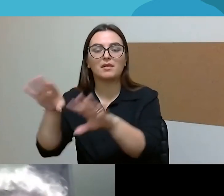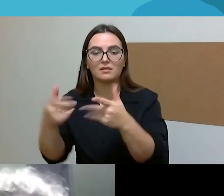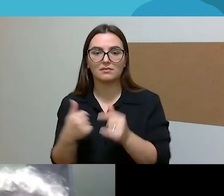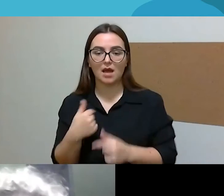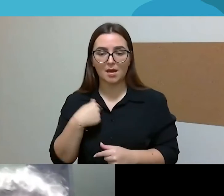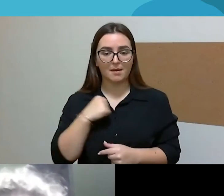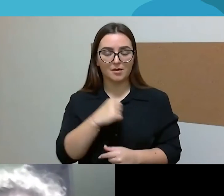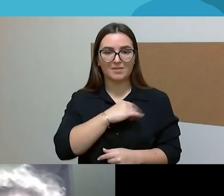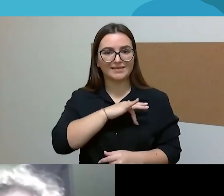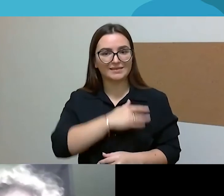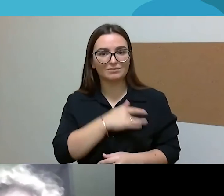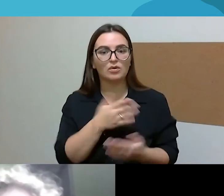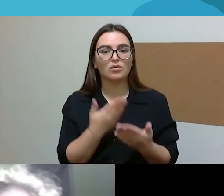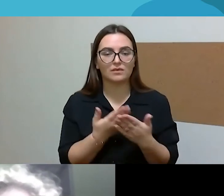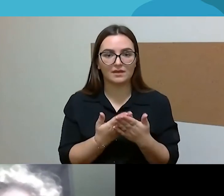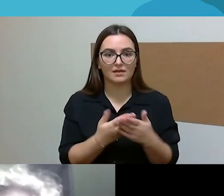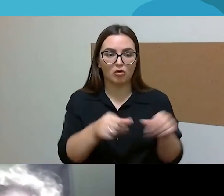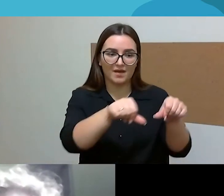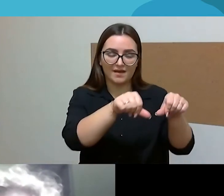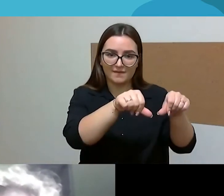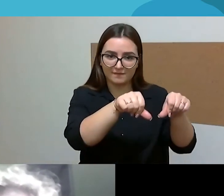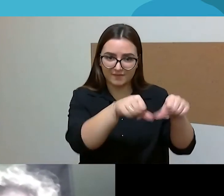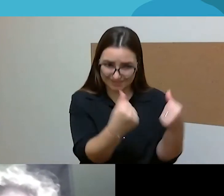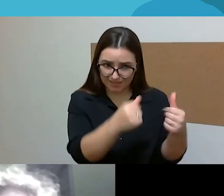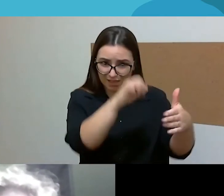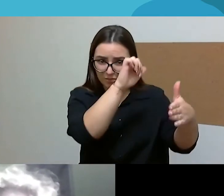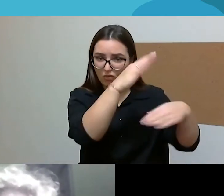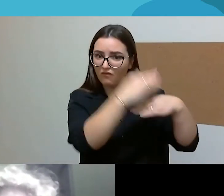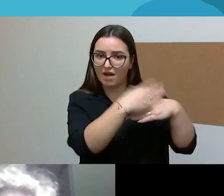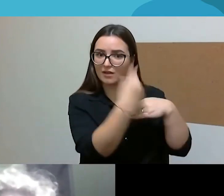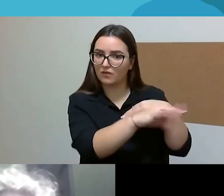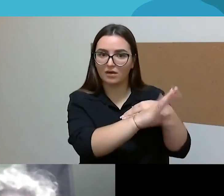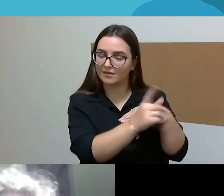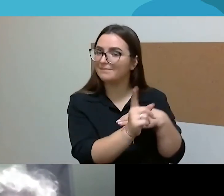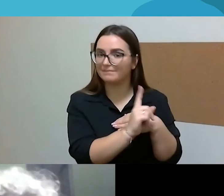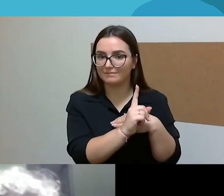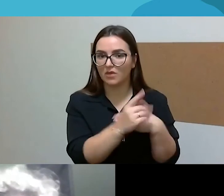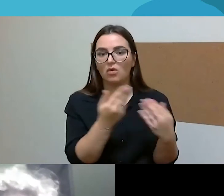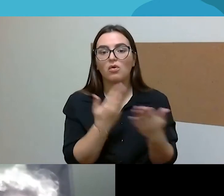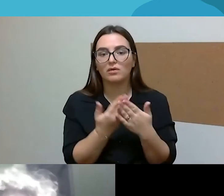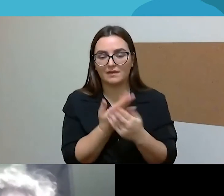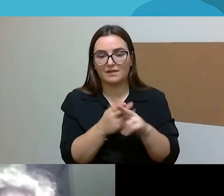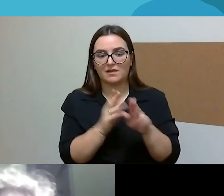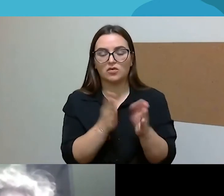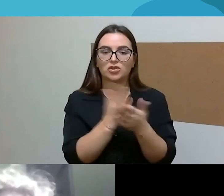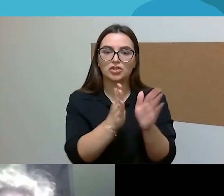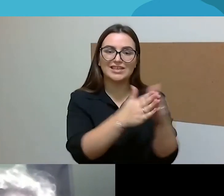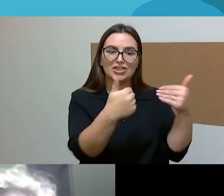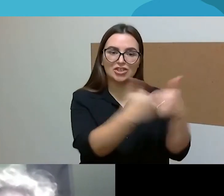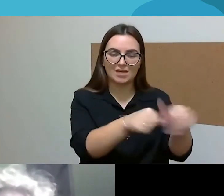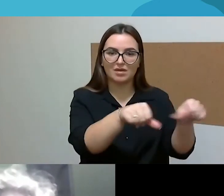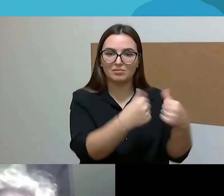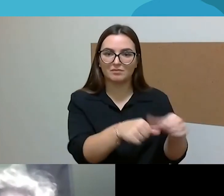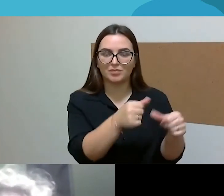faktas, bet tai, kad išsiskyrus yra labai nemažai šeimų, kur, tarkim, tiečiai, jie tiesiog